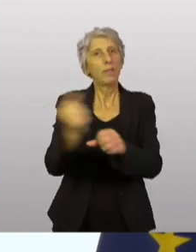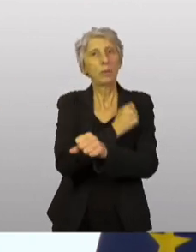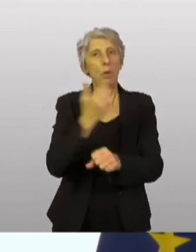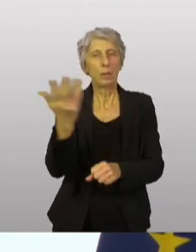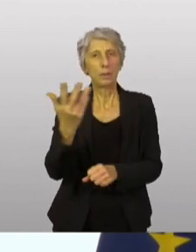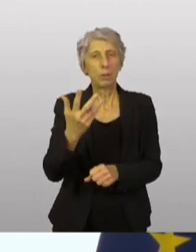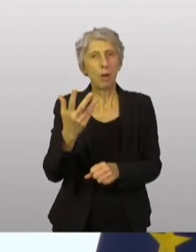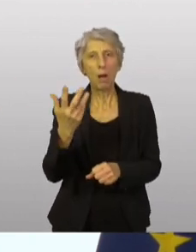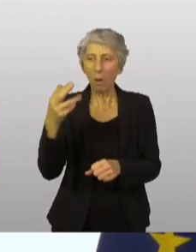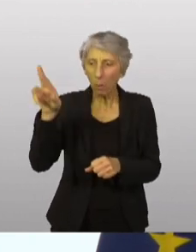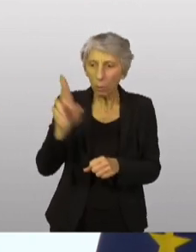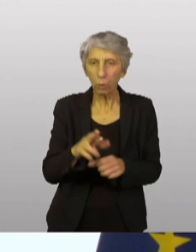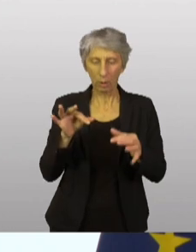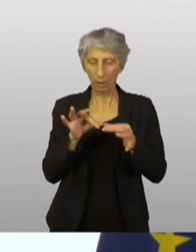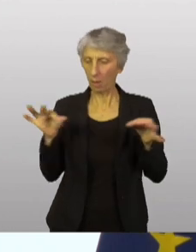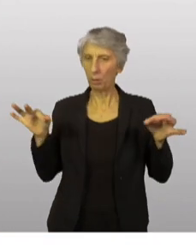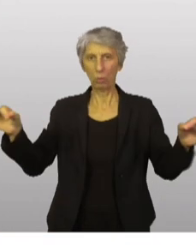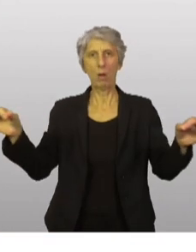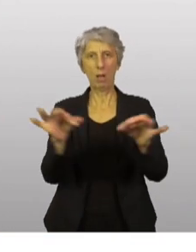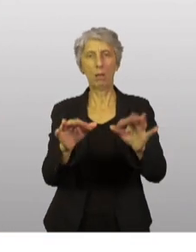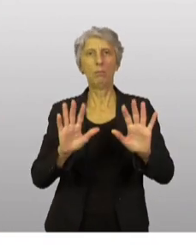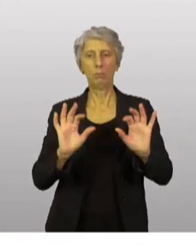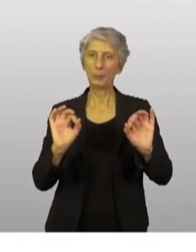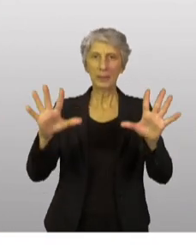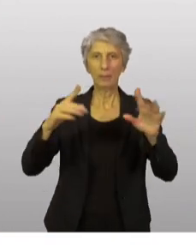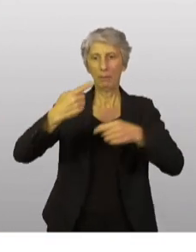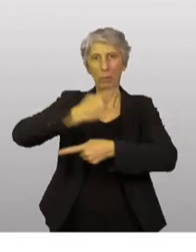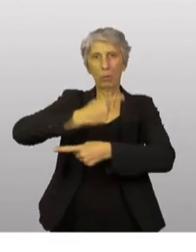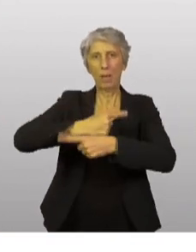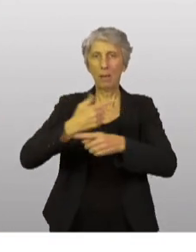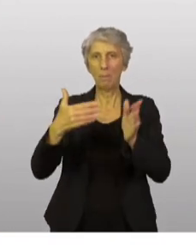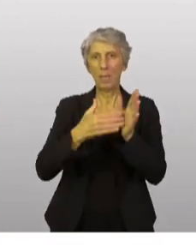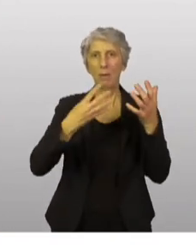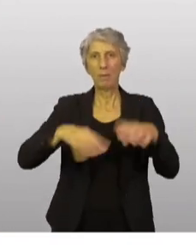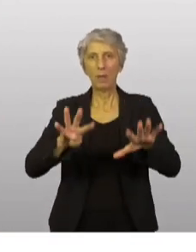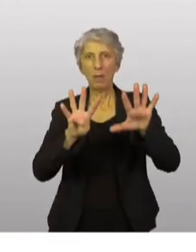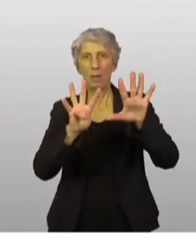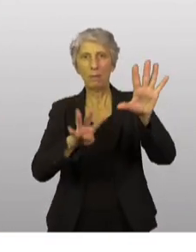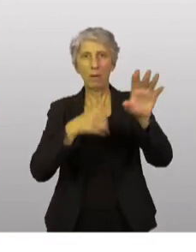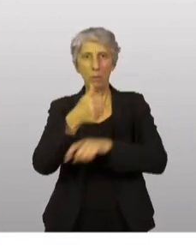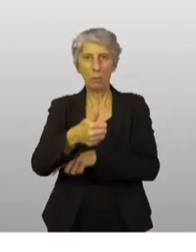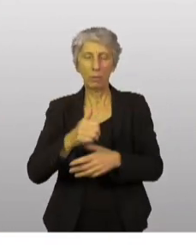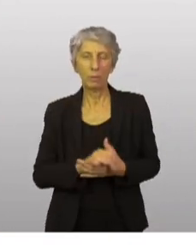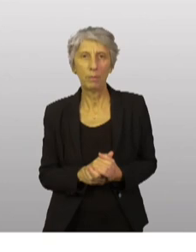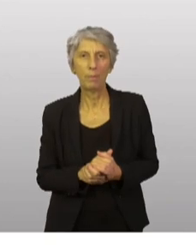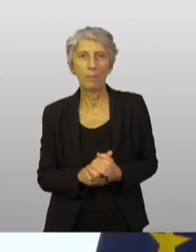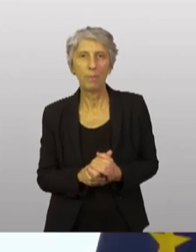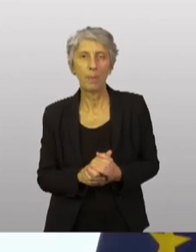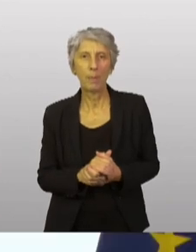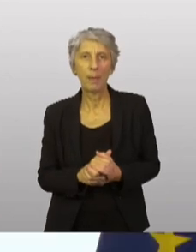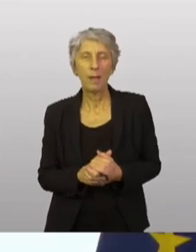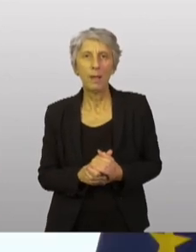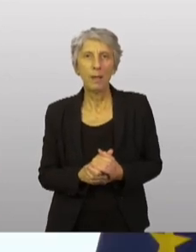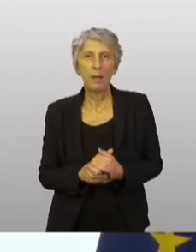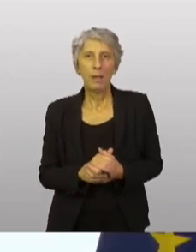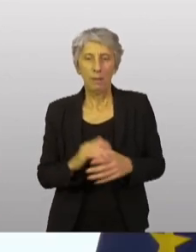retour des territoires reconnus en 1991. C'est le retour de tous les territoires